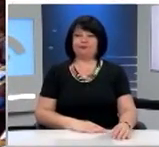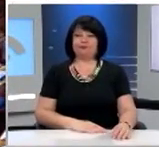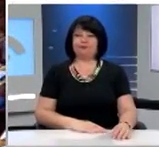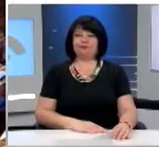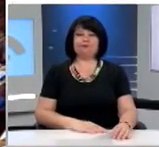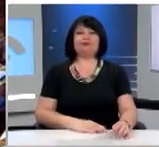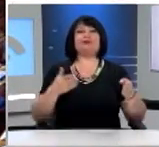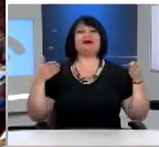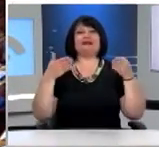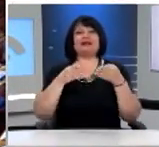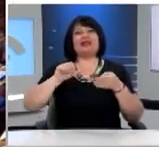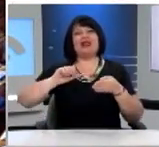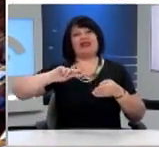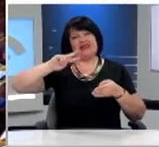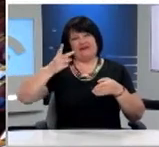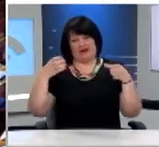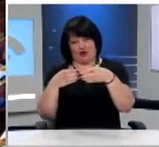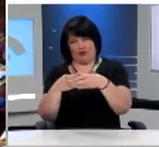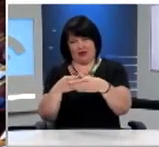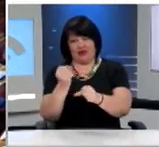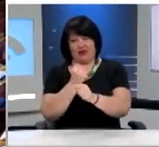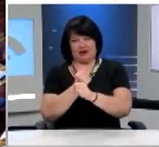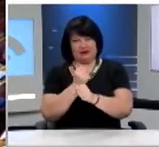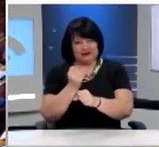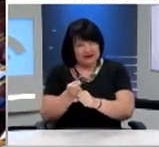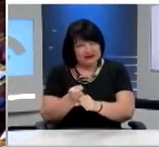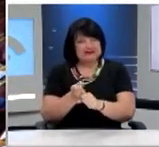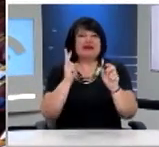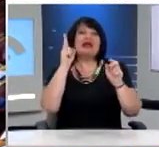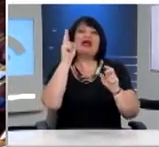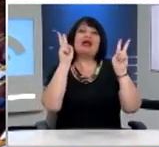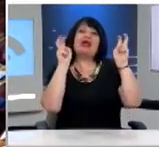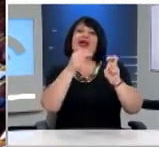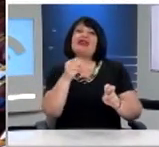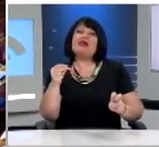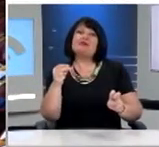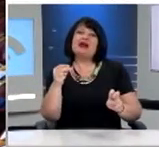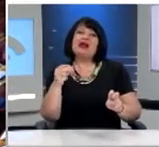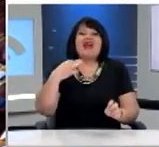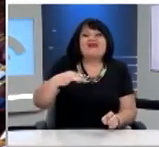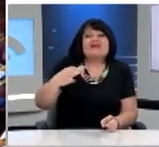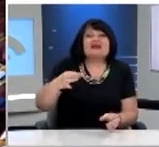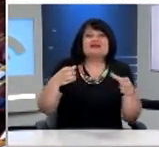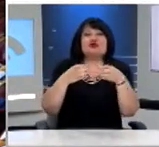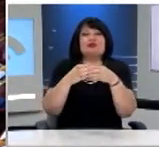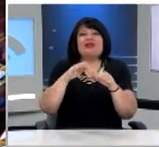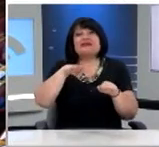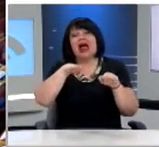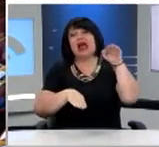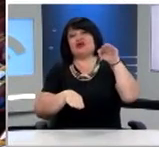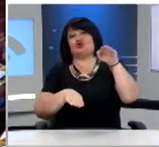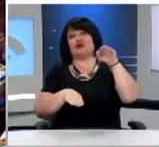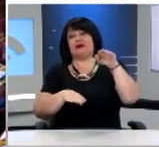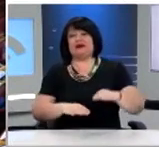Αγορήτρια της Β' Ομάδας Εργασίας με θέμα ευάλωτες ομάδες, ανισότητες,